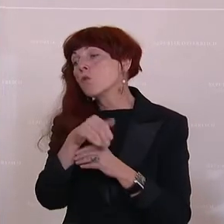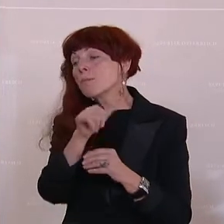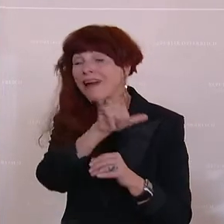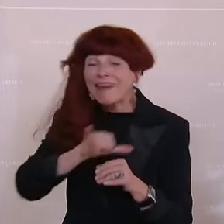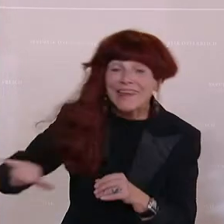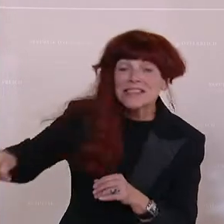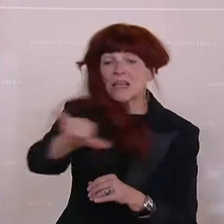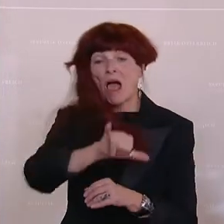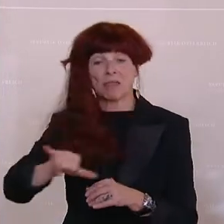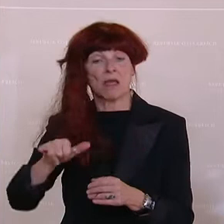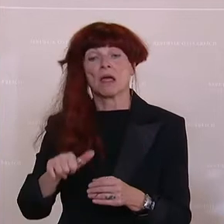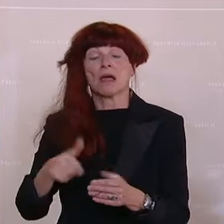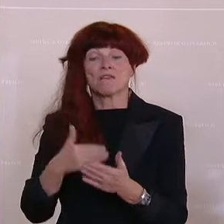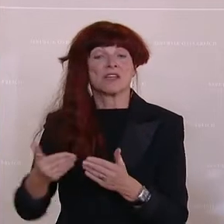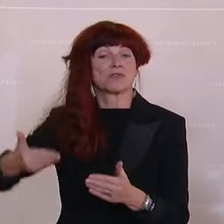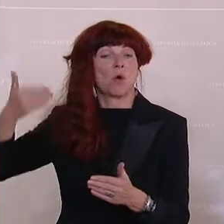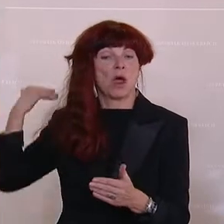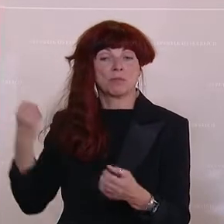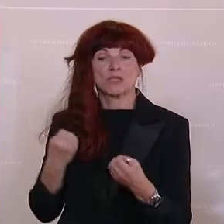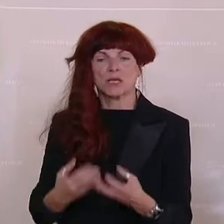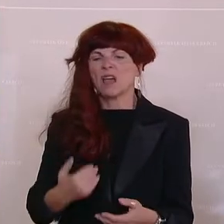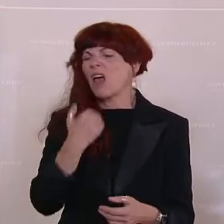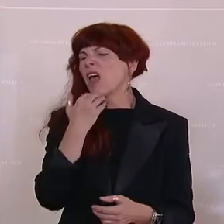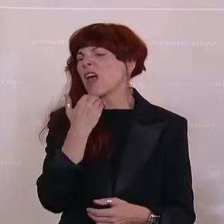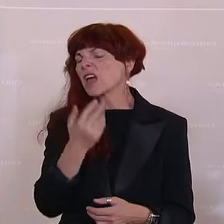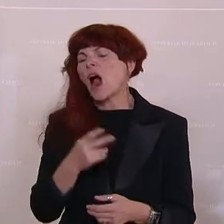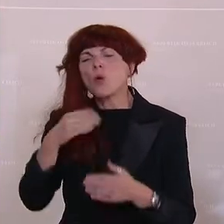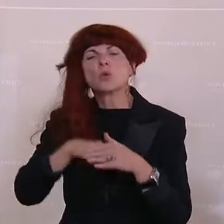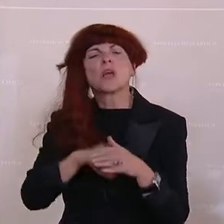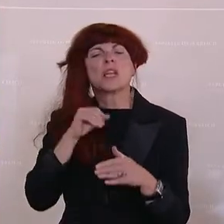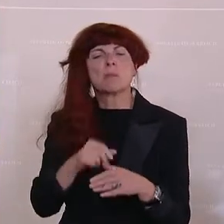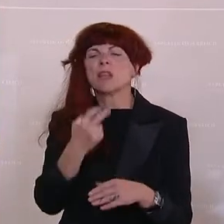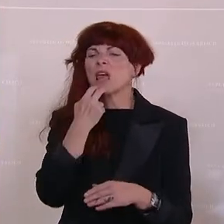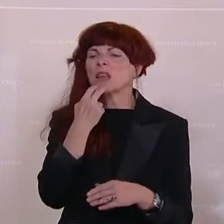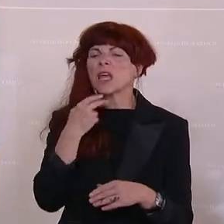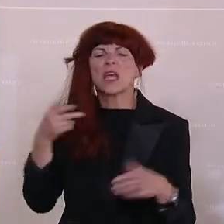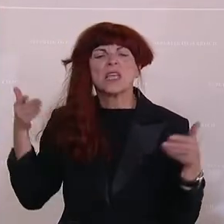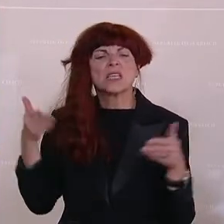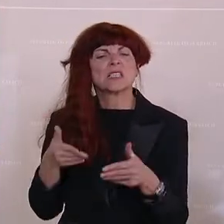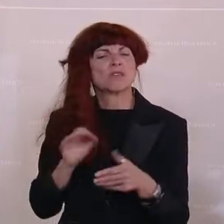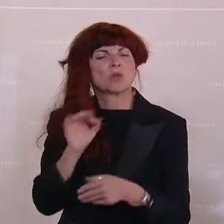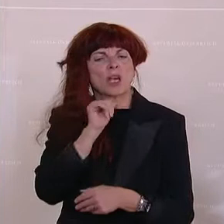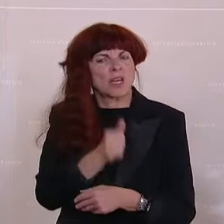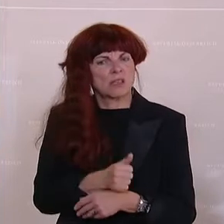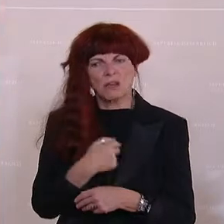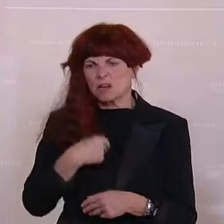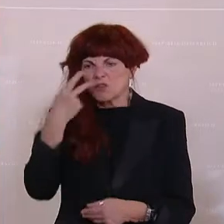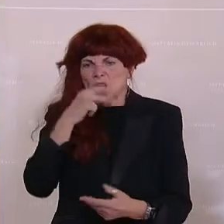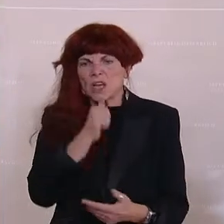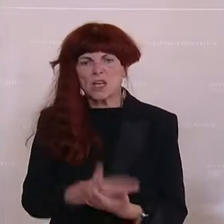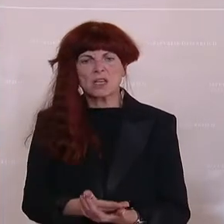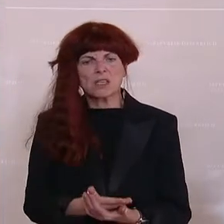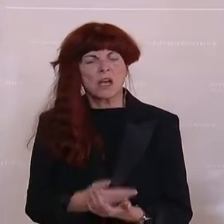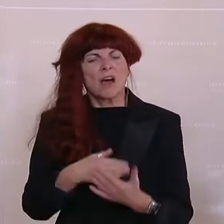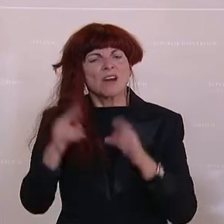stattgefunden hat. Egal, ob Unternehmen energieintensiv sind oder nicht. Ich meine, ich verstehe das nicht. Was haben Sie sich dabei